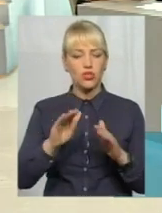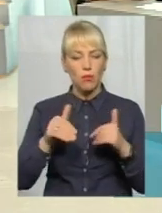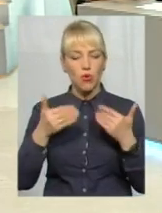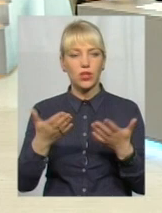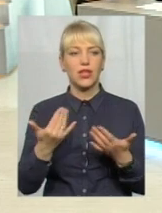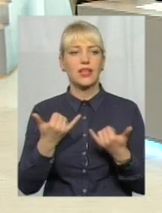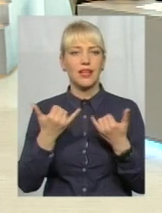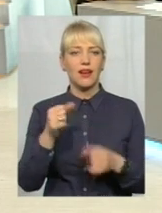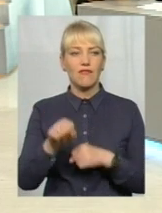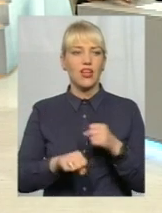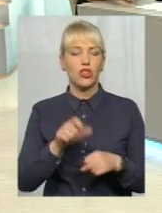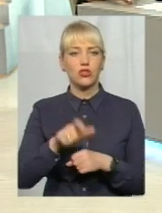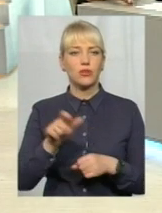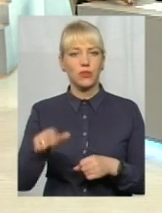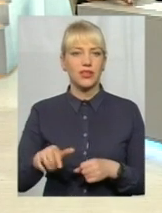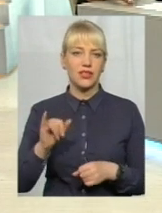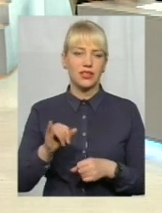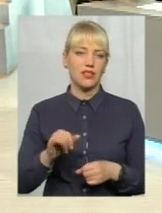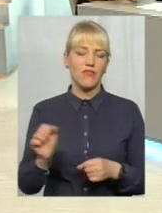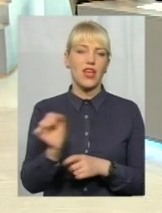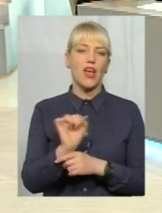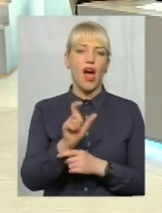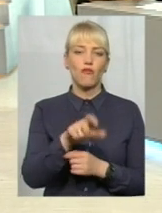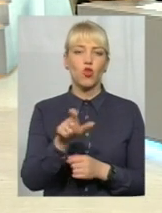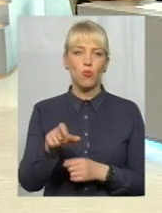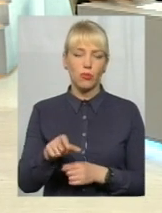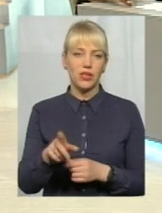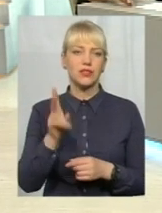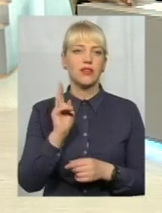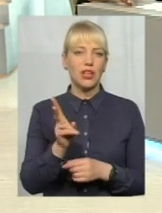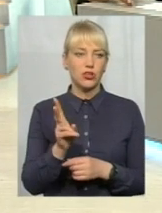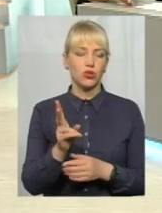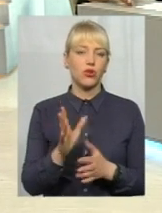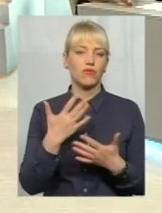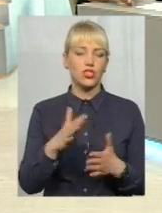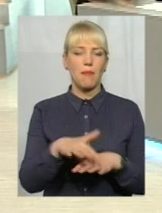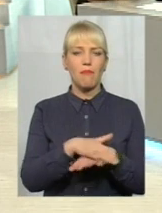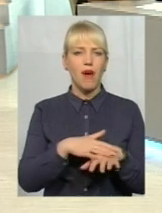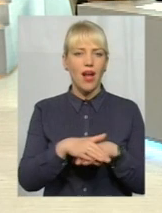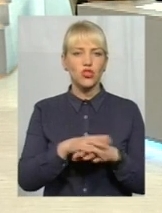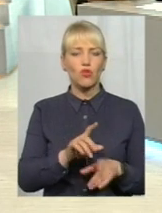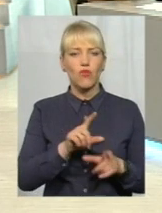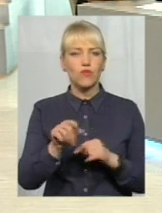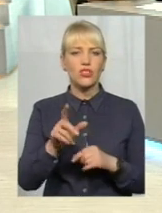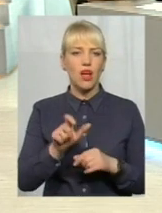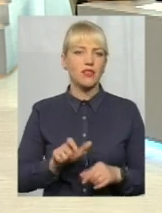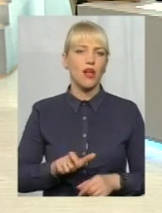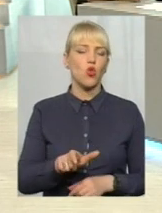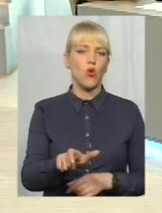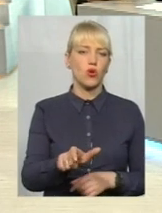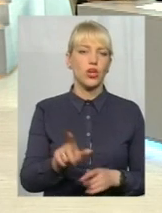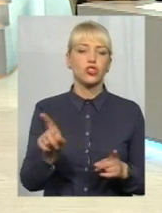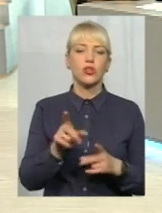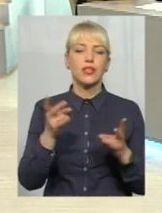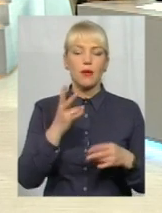велосипедистів і автомобілістів, які зараз вже масово виїжджають на дороги. Про що потрібно пам